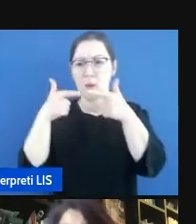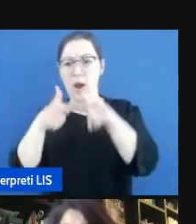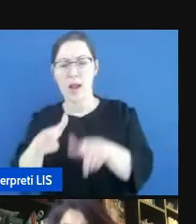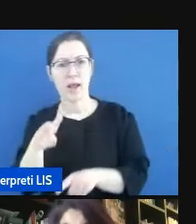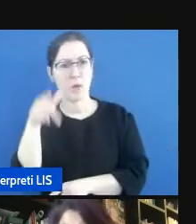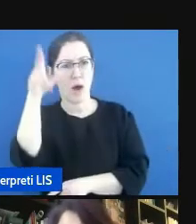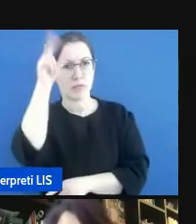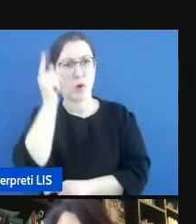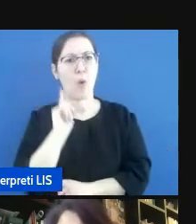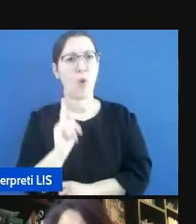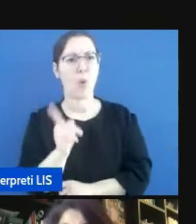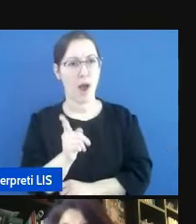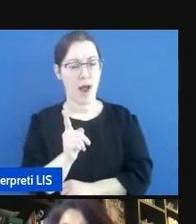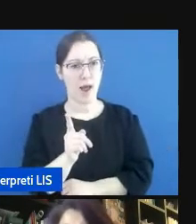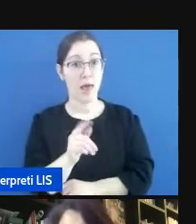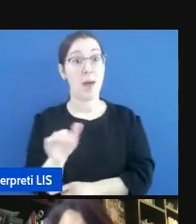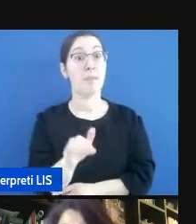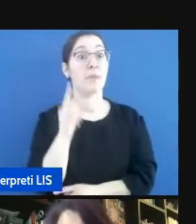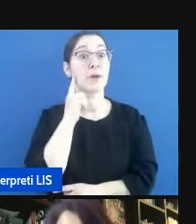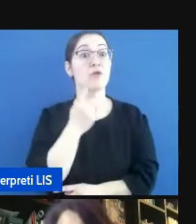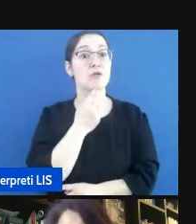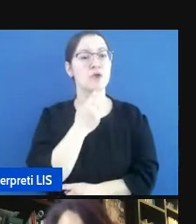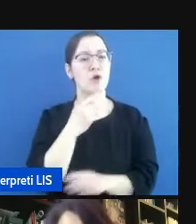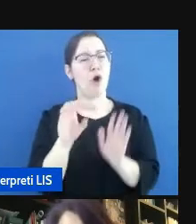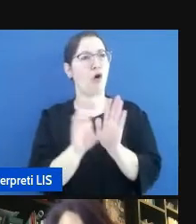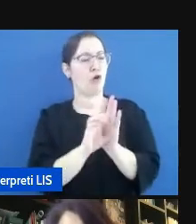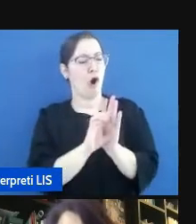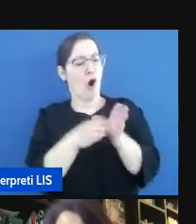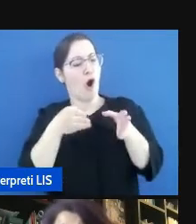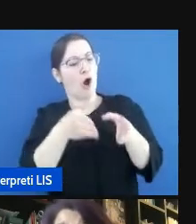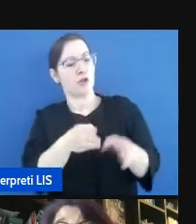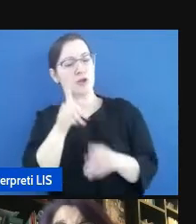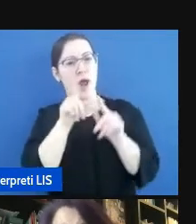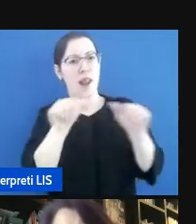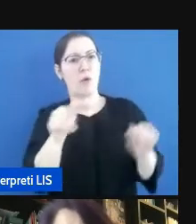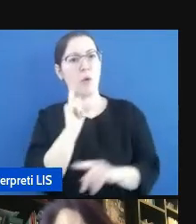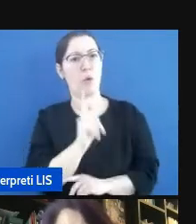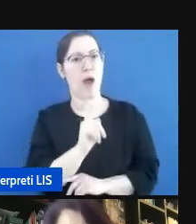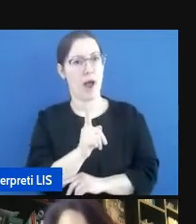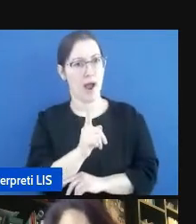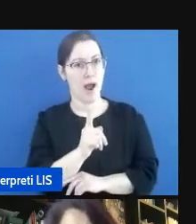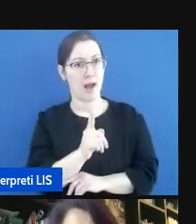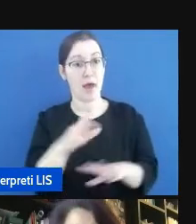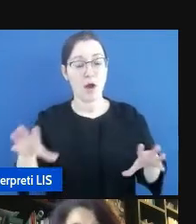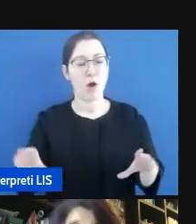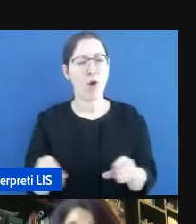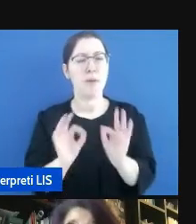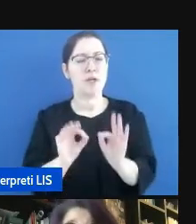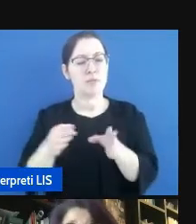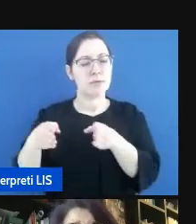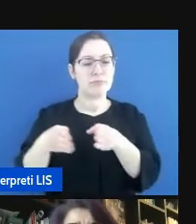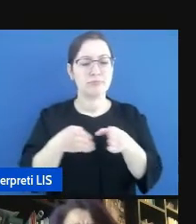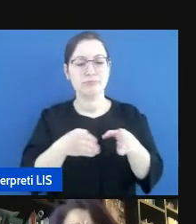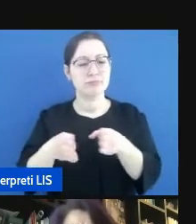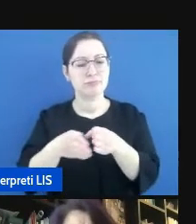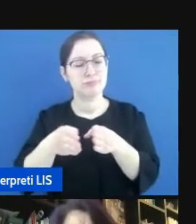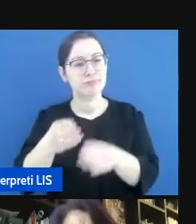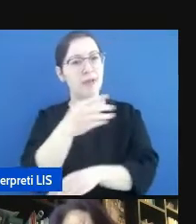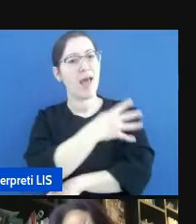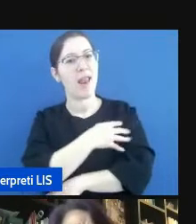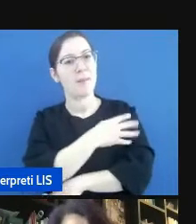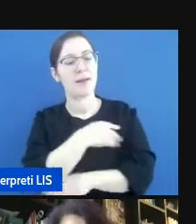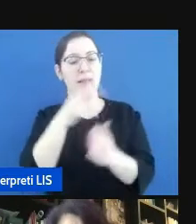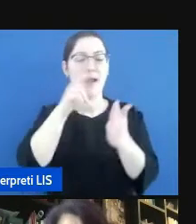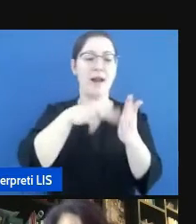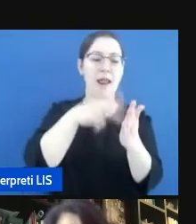possiede all'ingresso nella scuola elementare, quando comincia il percorso di letto-scrittura, che è un percorso